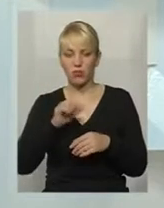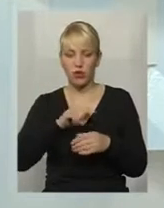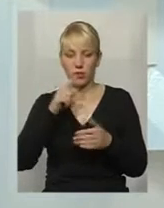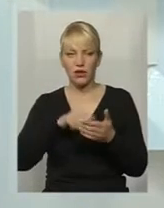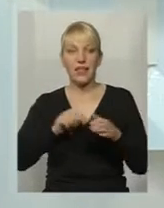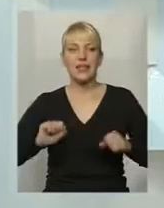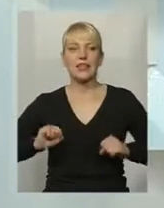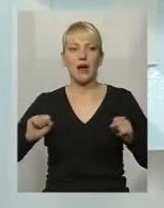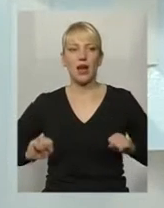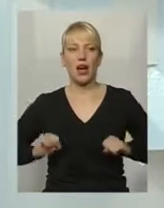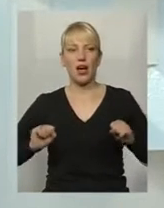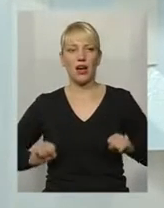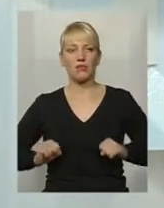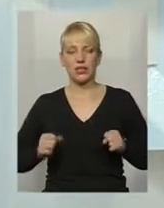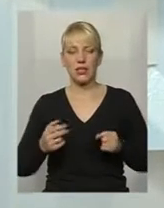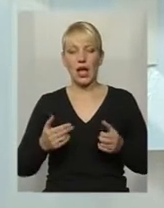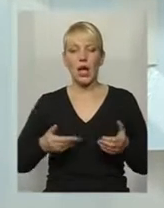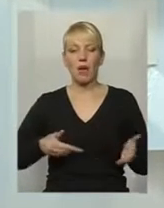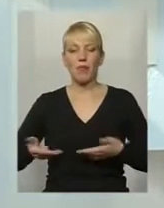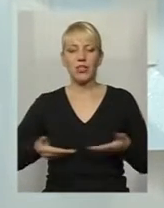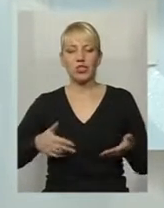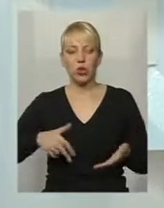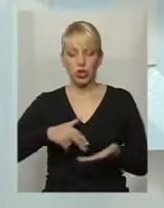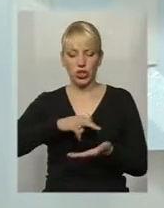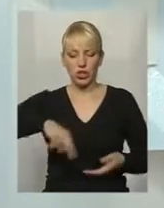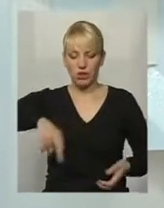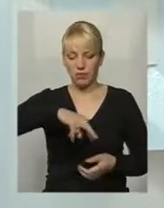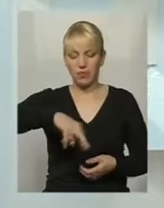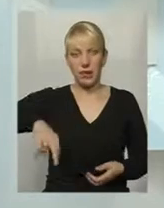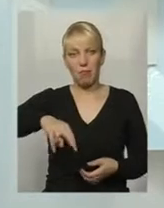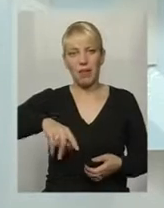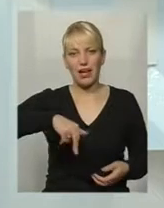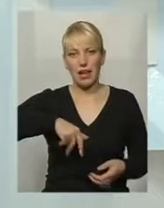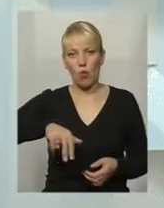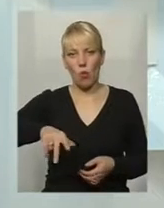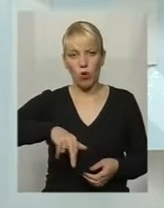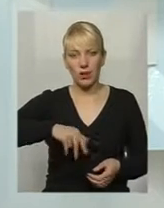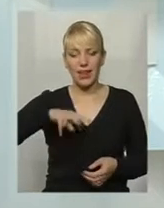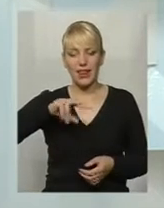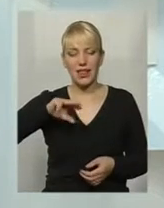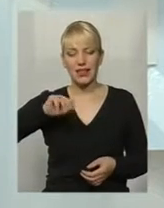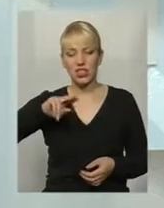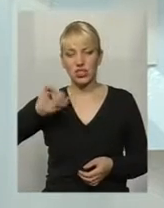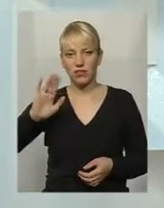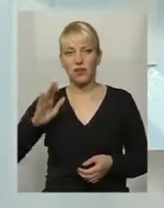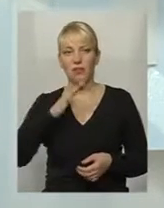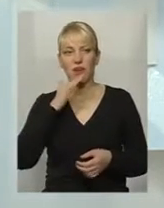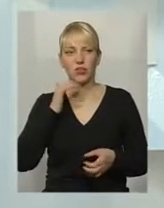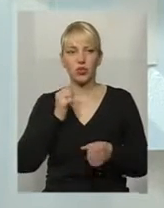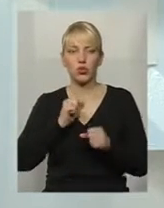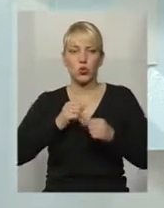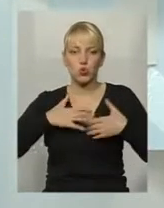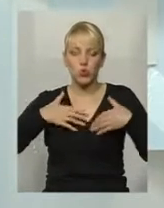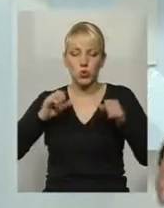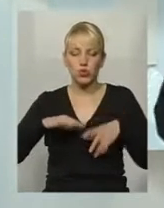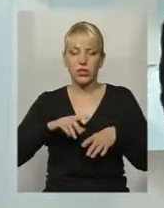намагаємося пішохідні переходи, щоб були і в Литичіві, багато зусиль докладаємо, і